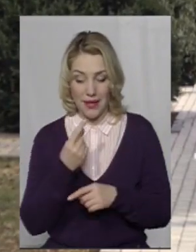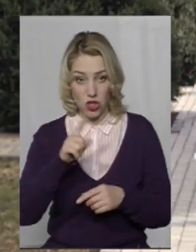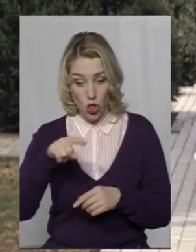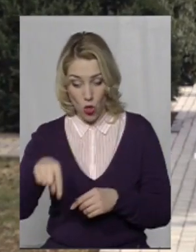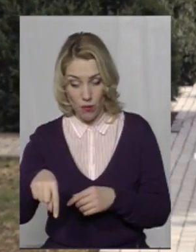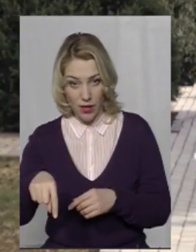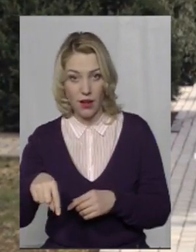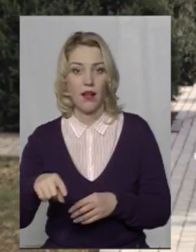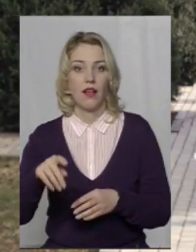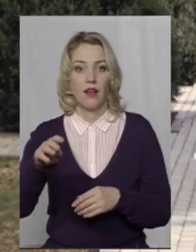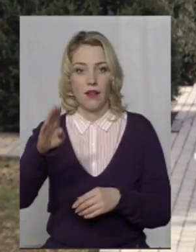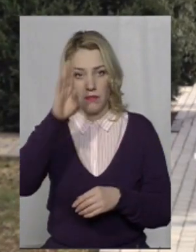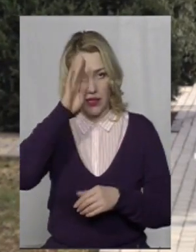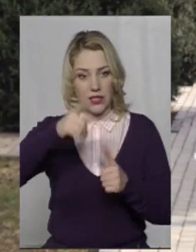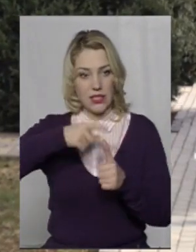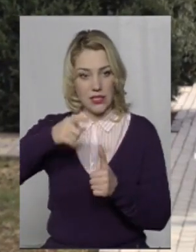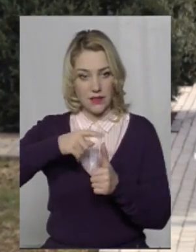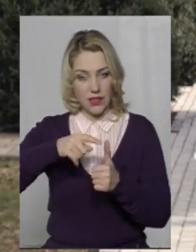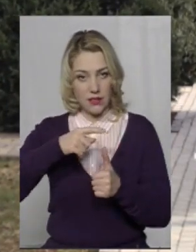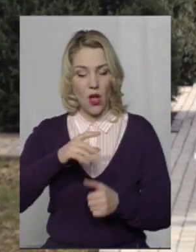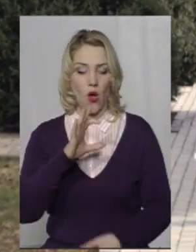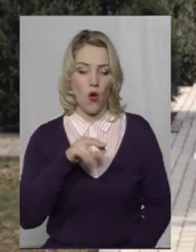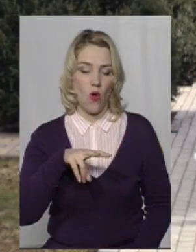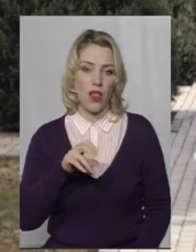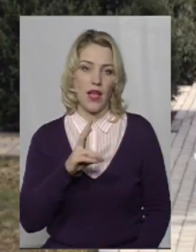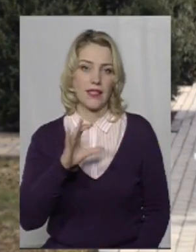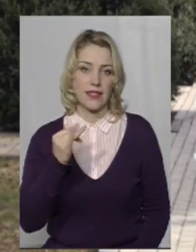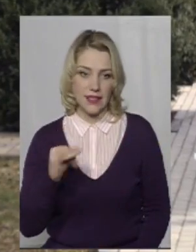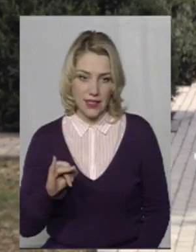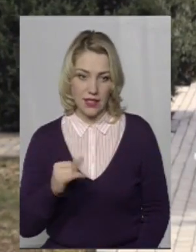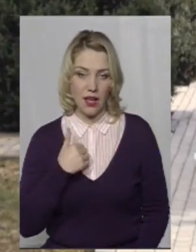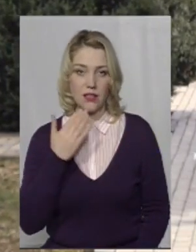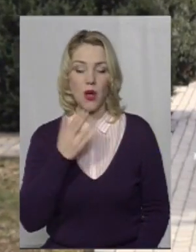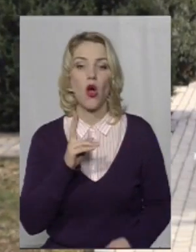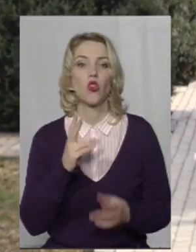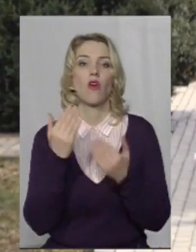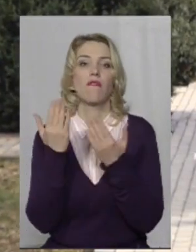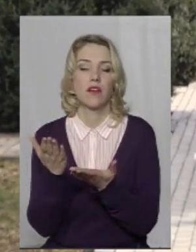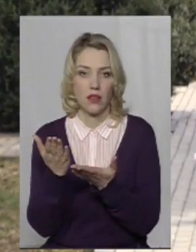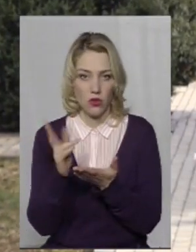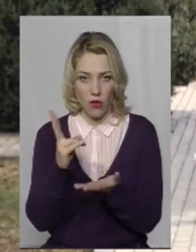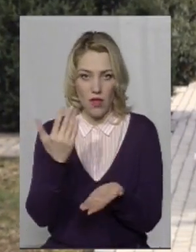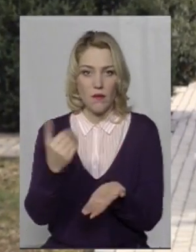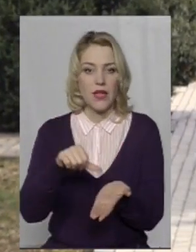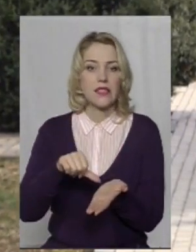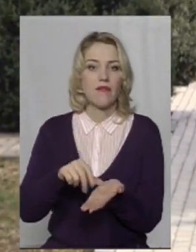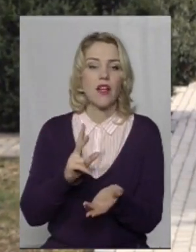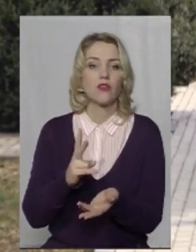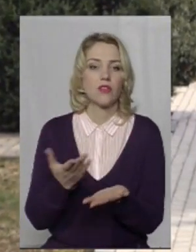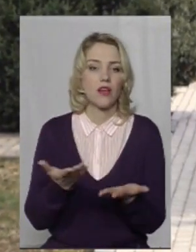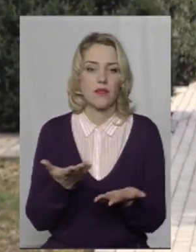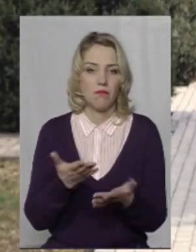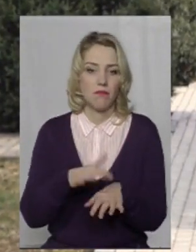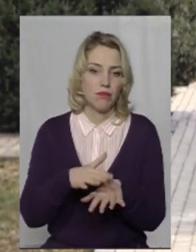назвався чоловік Олексієм, я спитала, а хто ви, кого ви представляєте, яку